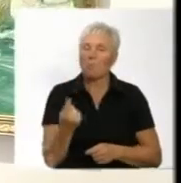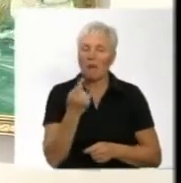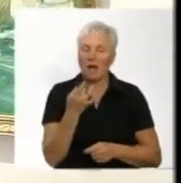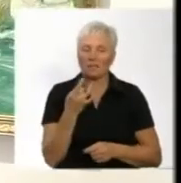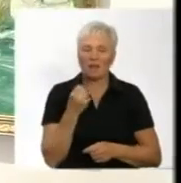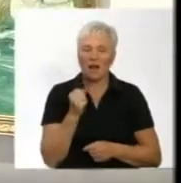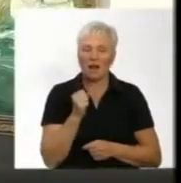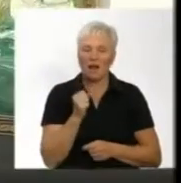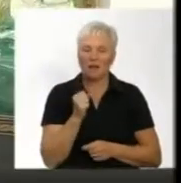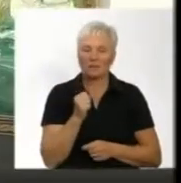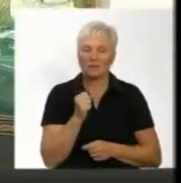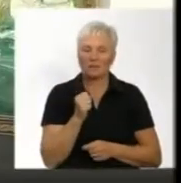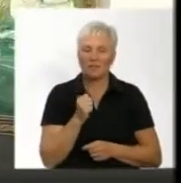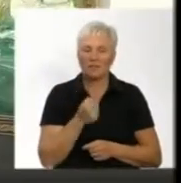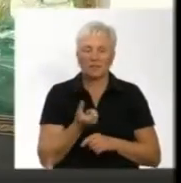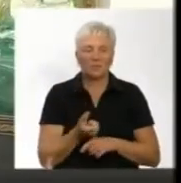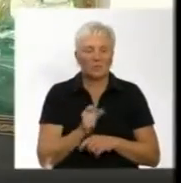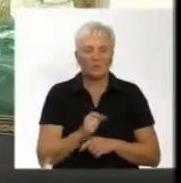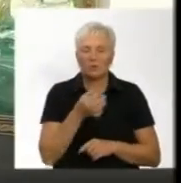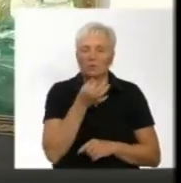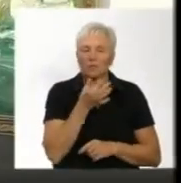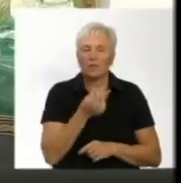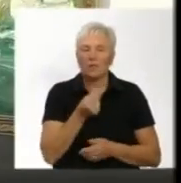Неперевершені картини мені дуже сподобалися.